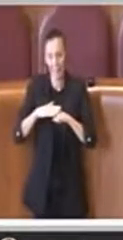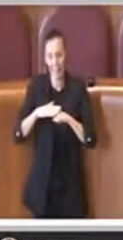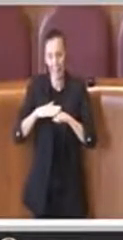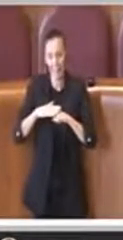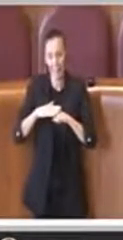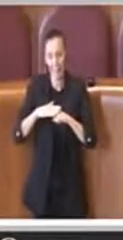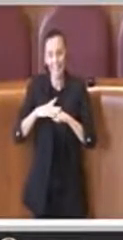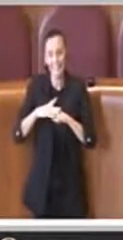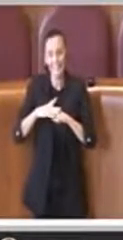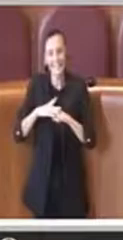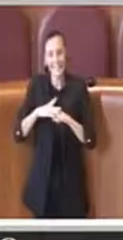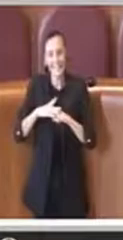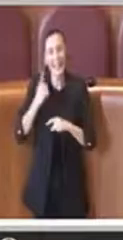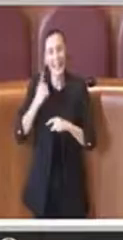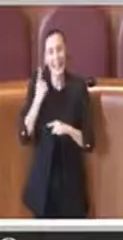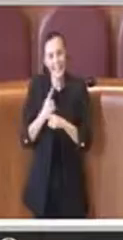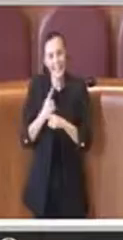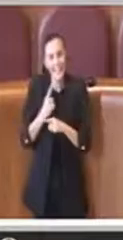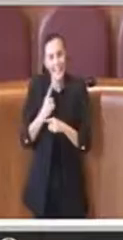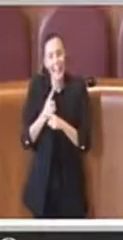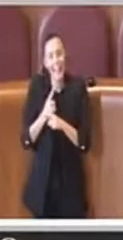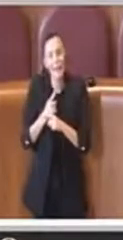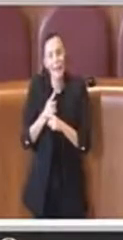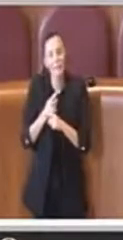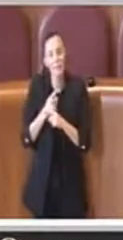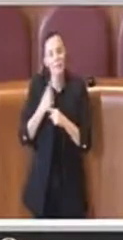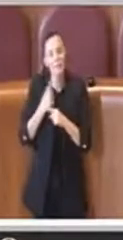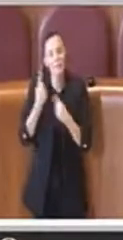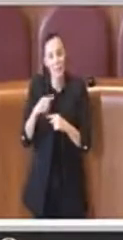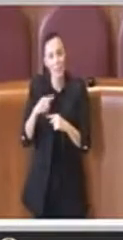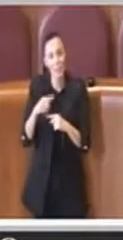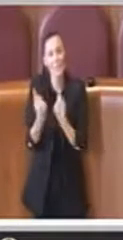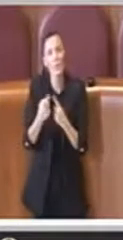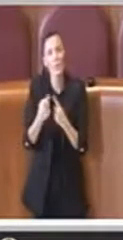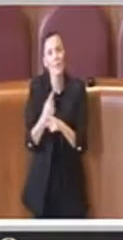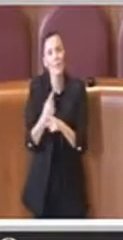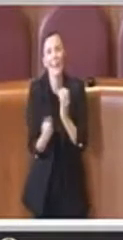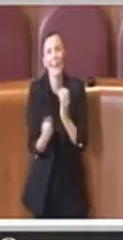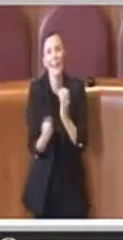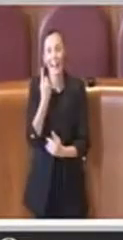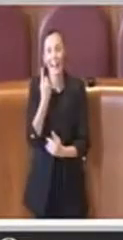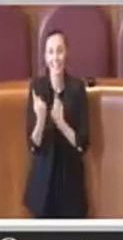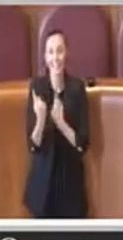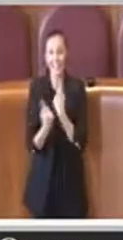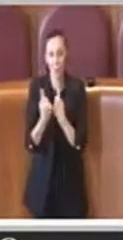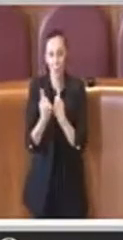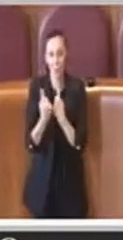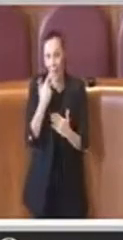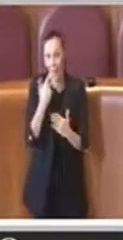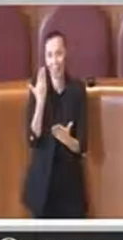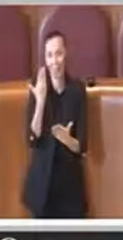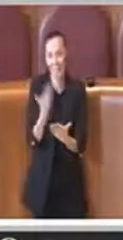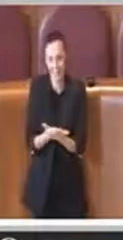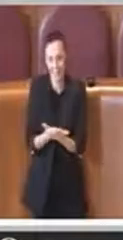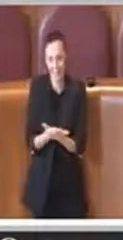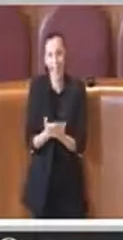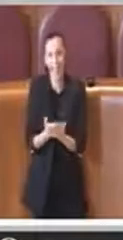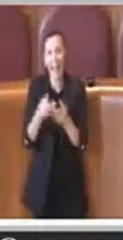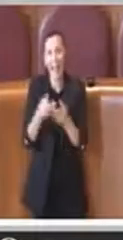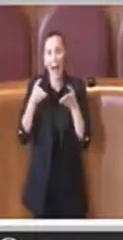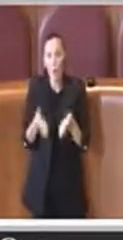condizioni perché questo accada. Al momento, come dire, sussistono vincoli